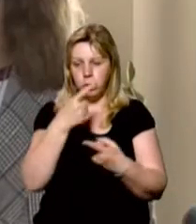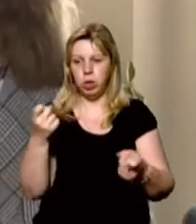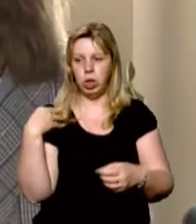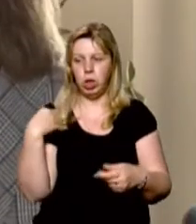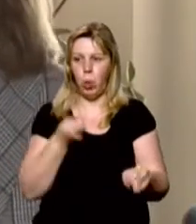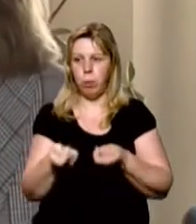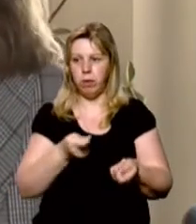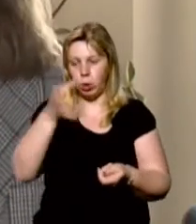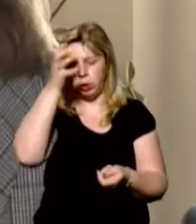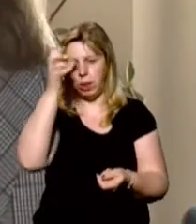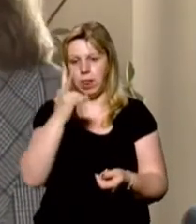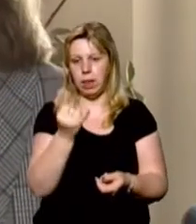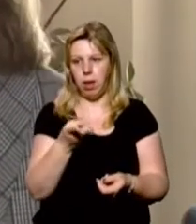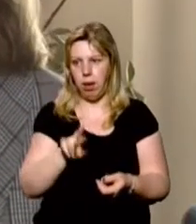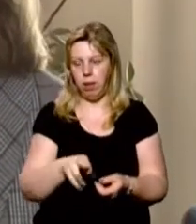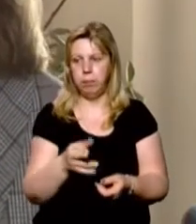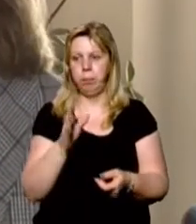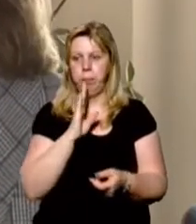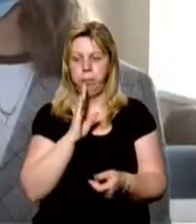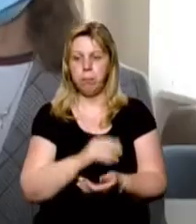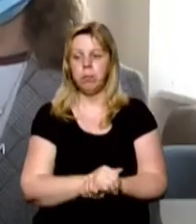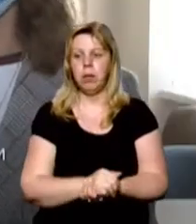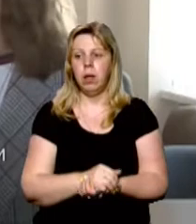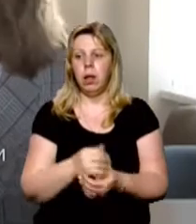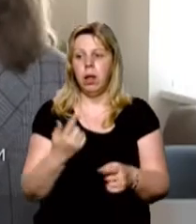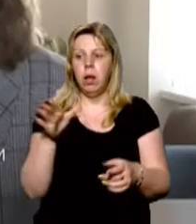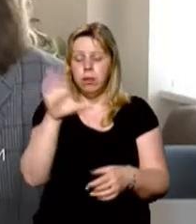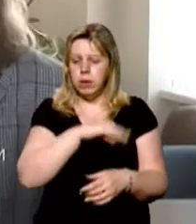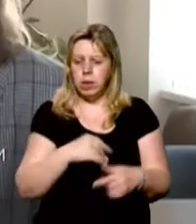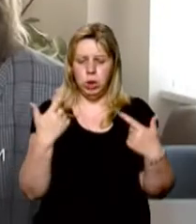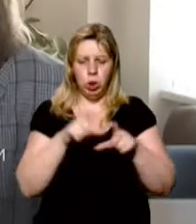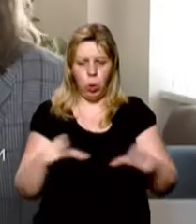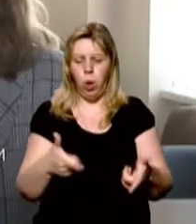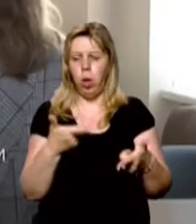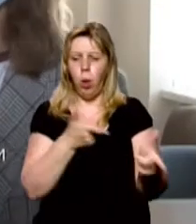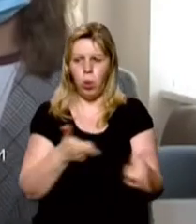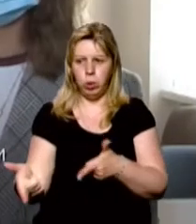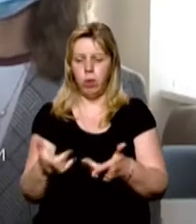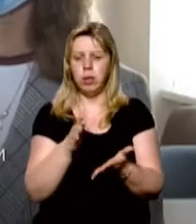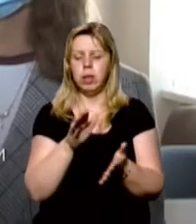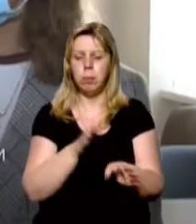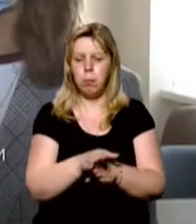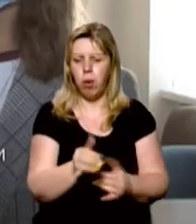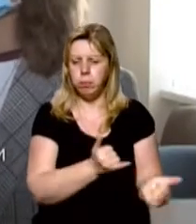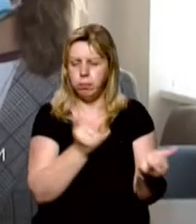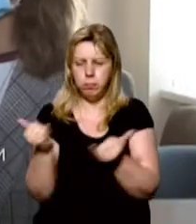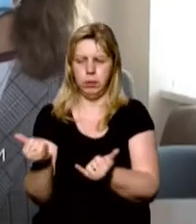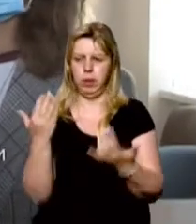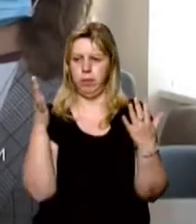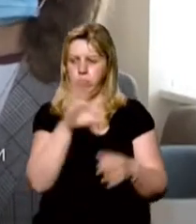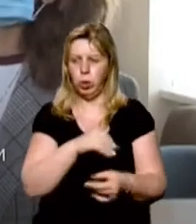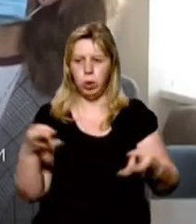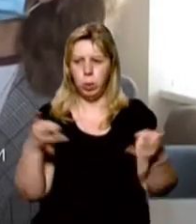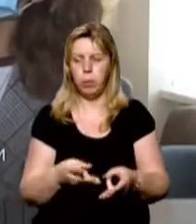начальниця управління освіти Наталія Мухамедянова. Пункти готові до прийому дітей. Вони забезпечені всім необхідним,